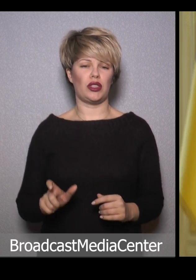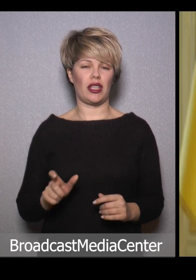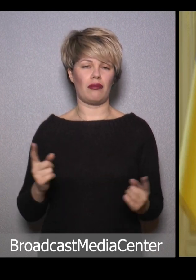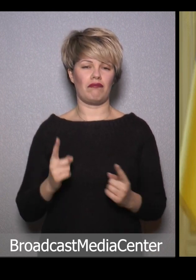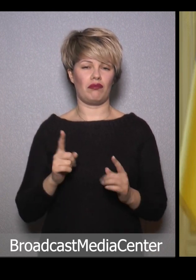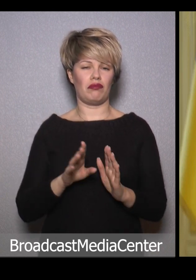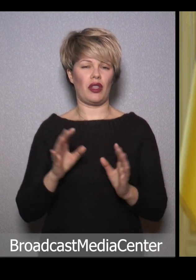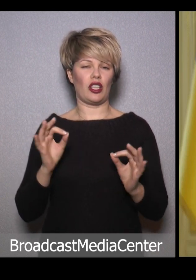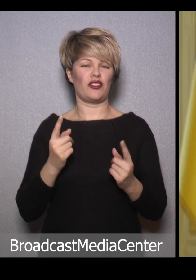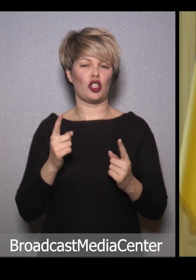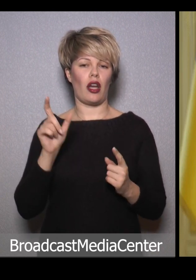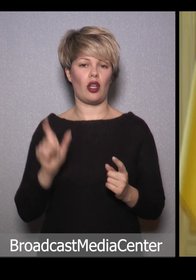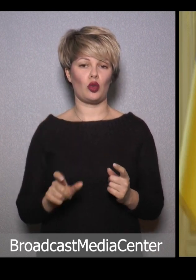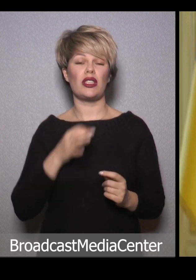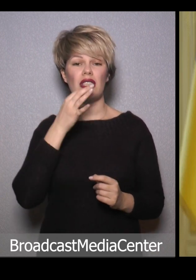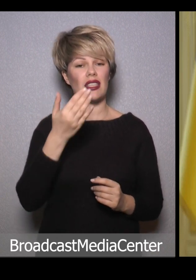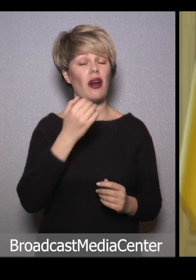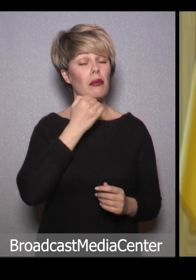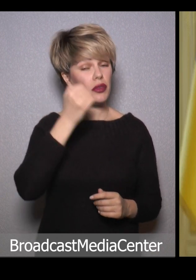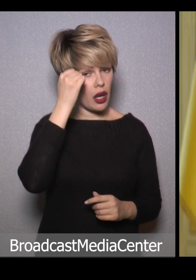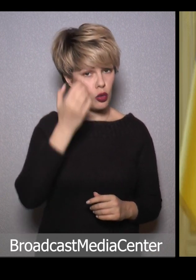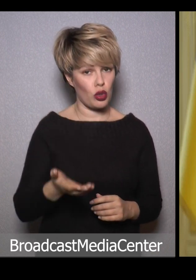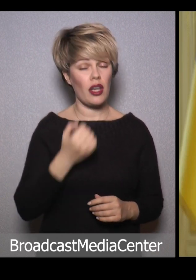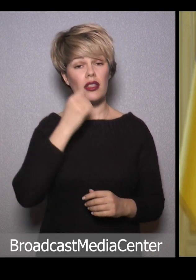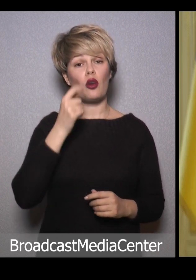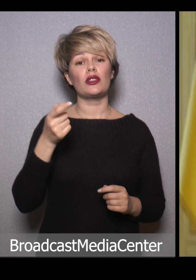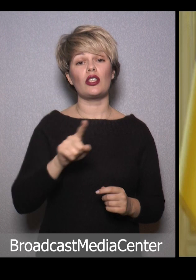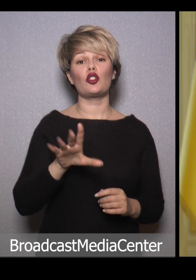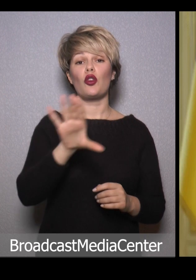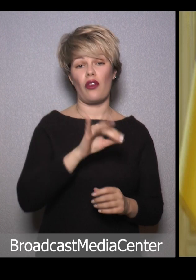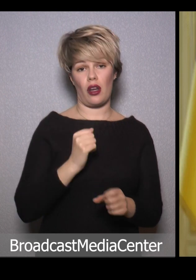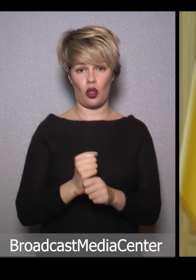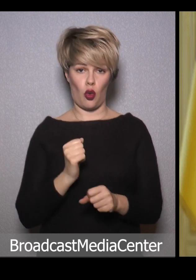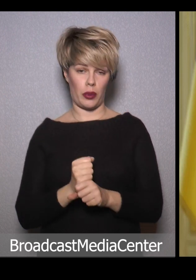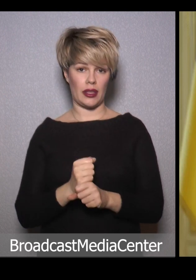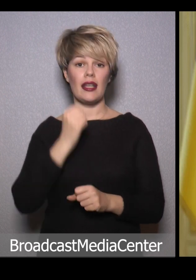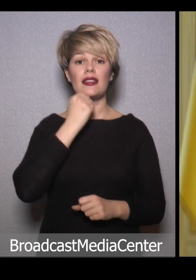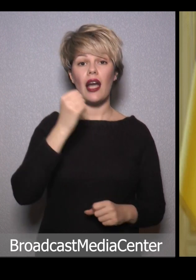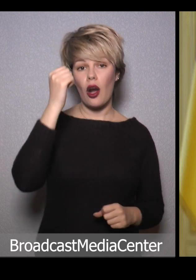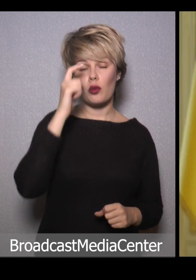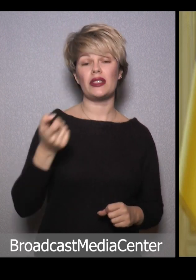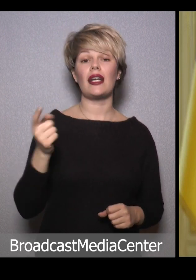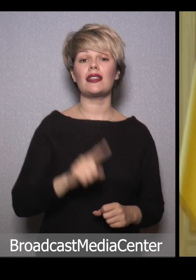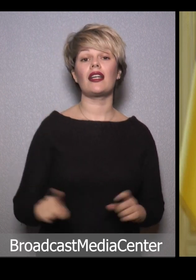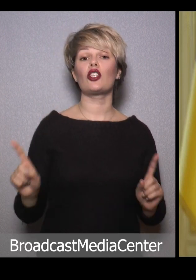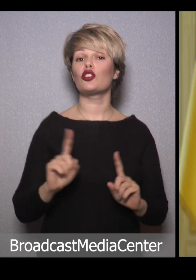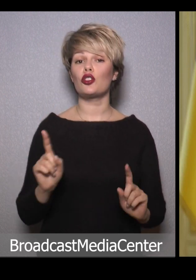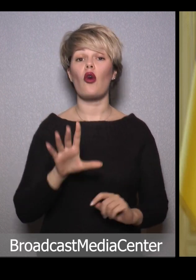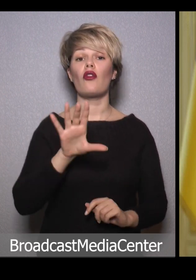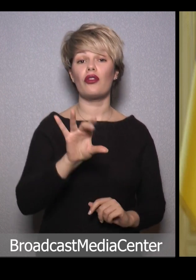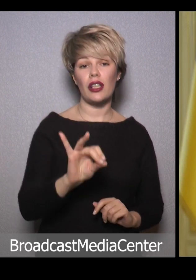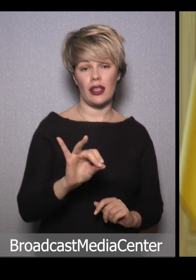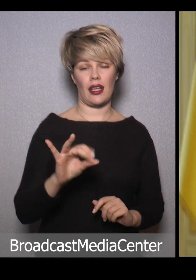сказати вам дякую. Дякуємо за те, що ви робите. Дякуємо за те, що